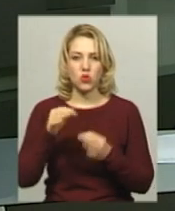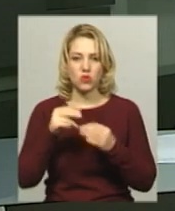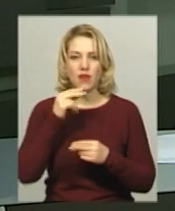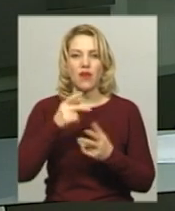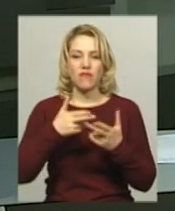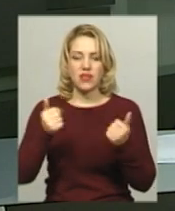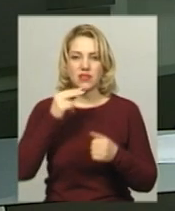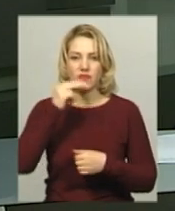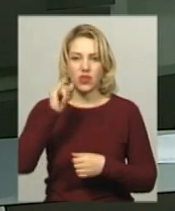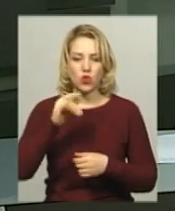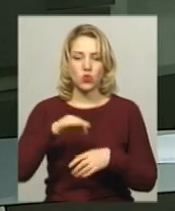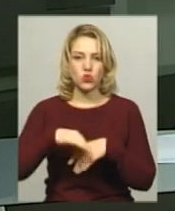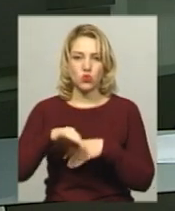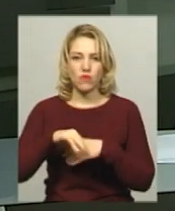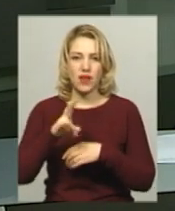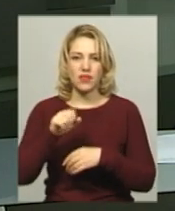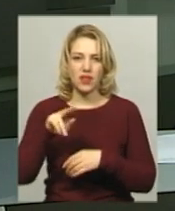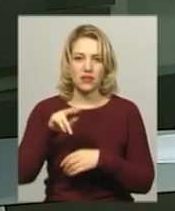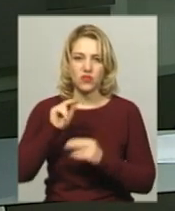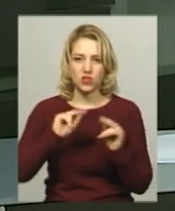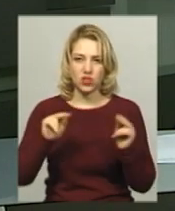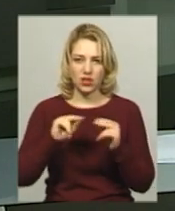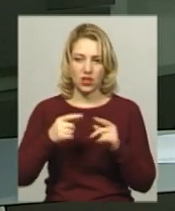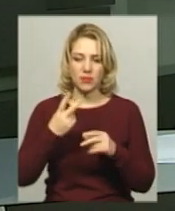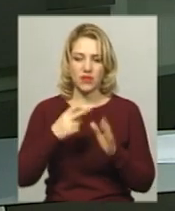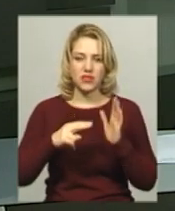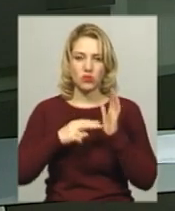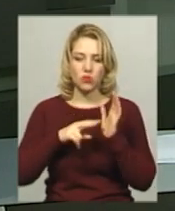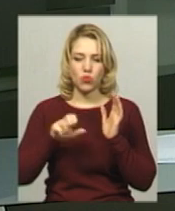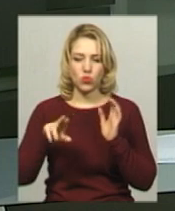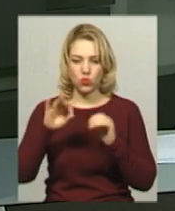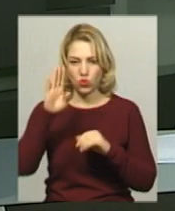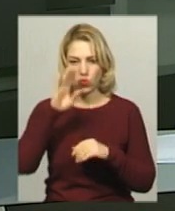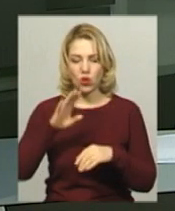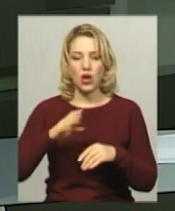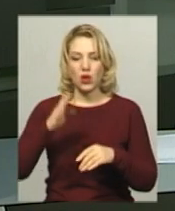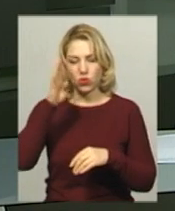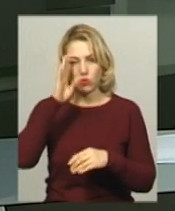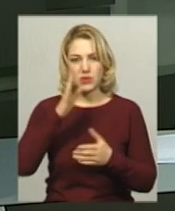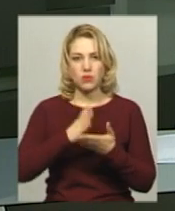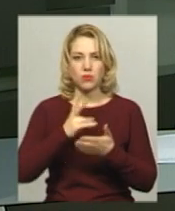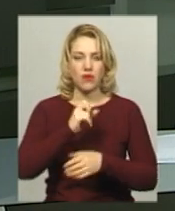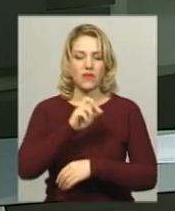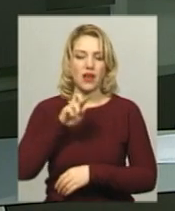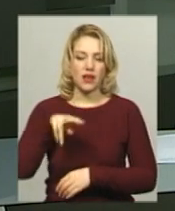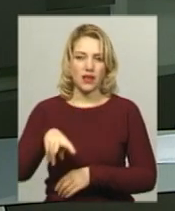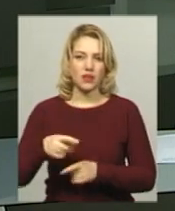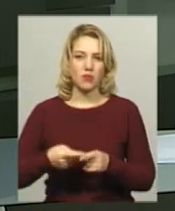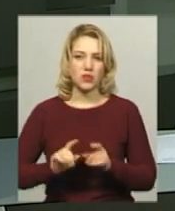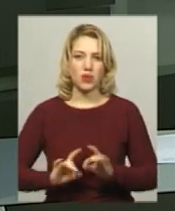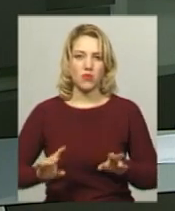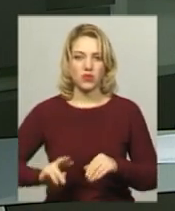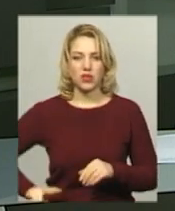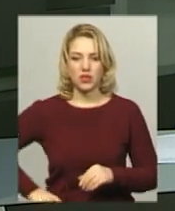вчителя. Після вироку суду від 28 лютого, який призначили мамі, хлопець перебував на лікарняному. Про це повідомила